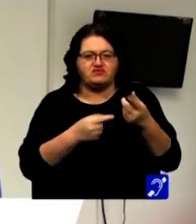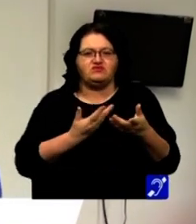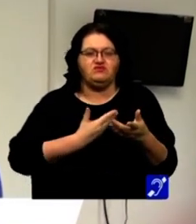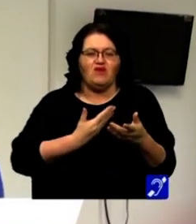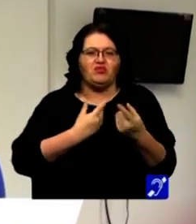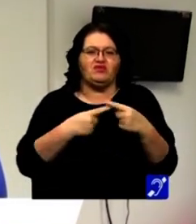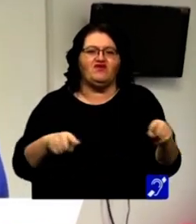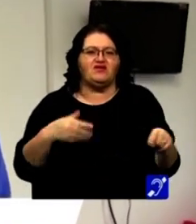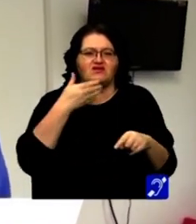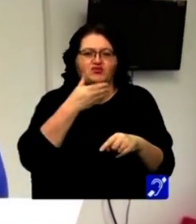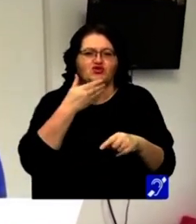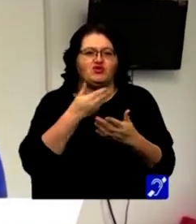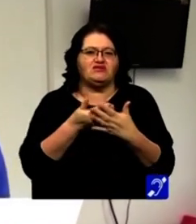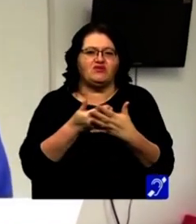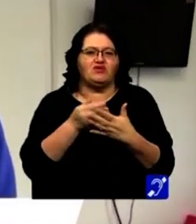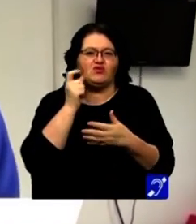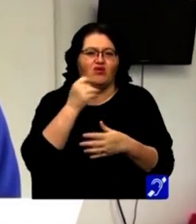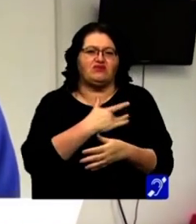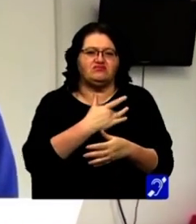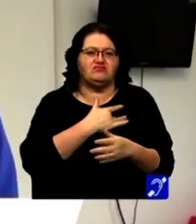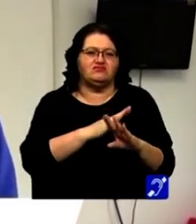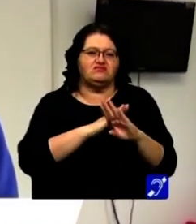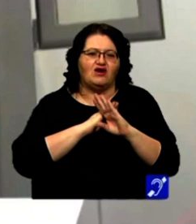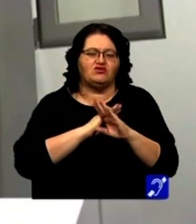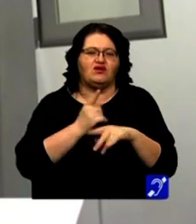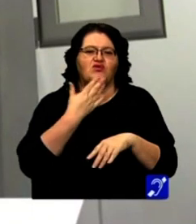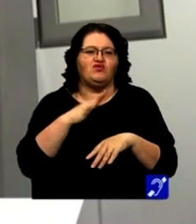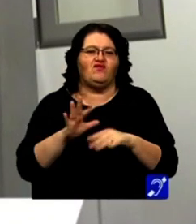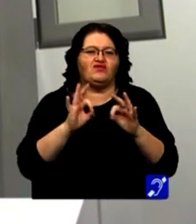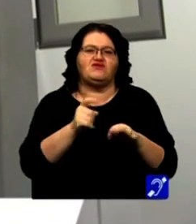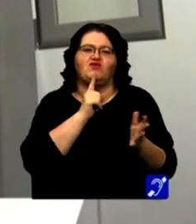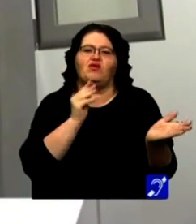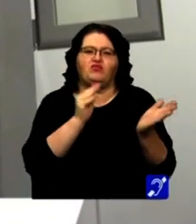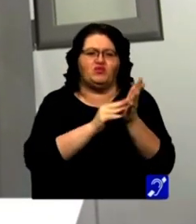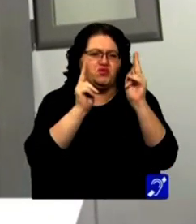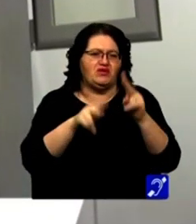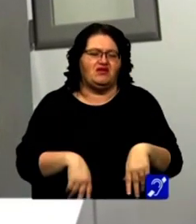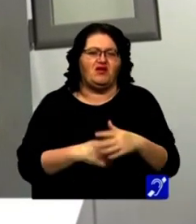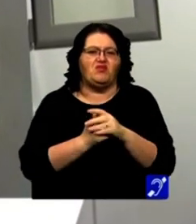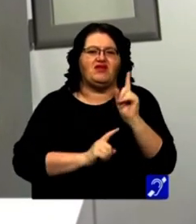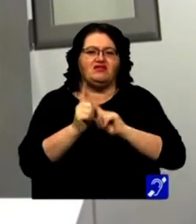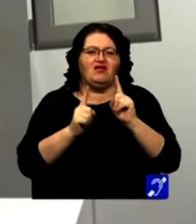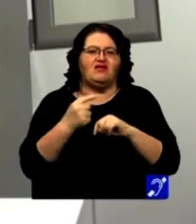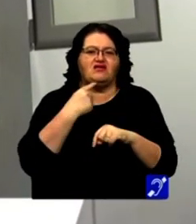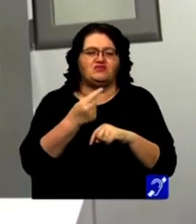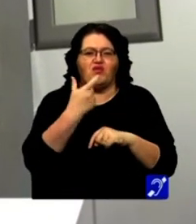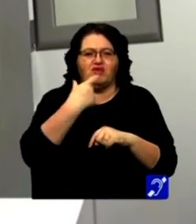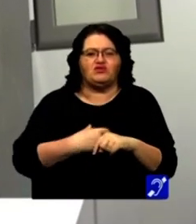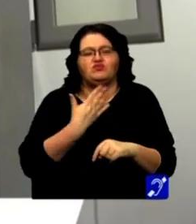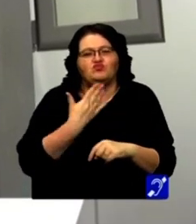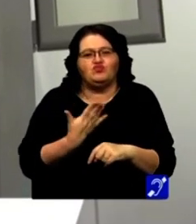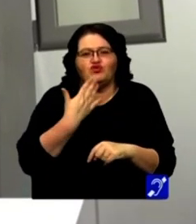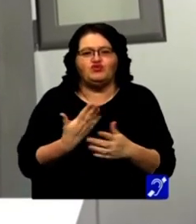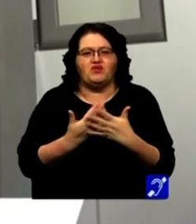primit diverse sponsorizări de la oameni de bine, oameni care nu vor să fie menționați pe post, dar eu țin personal să le